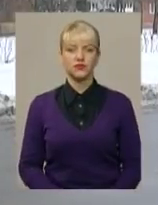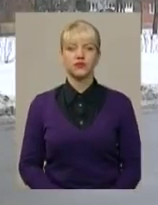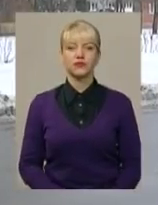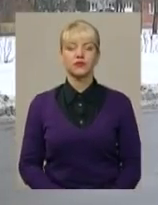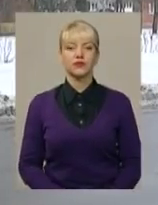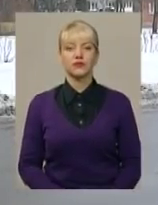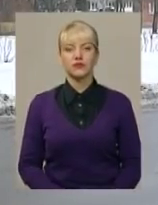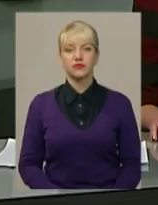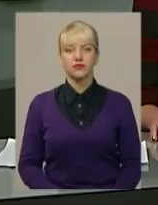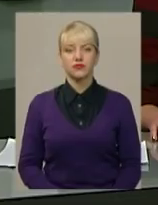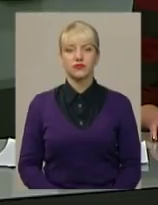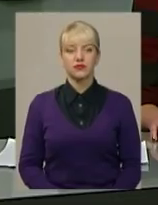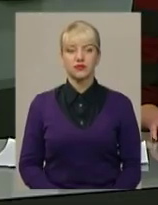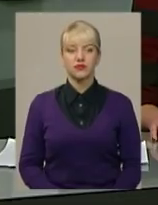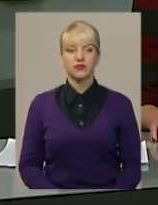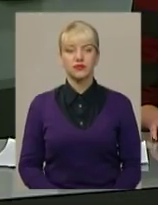Поділля, Центр.